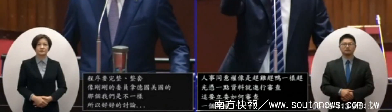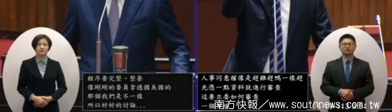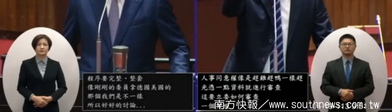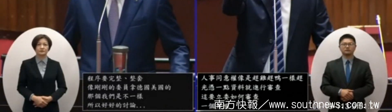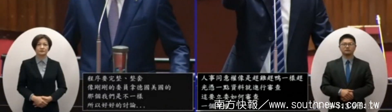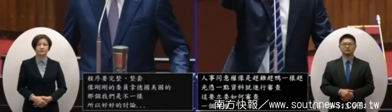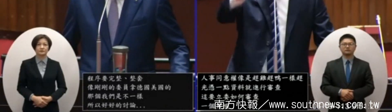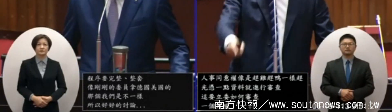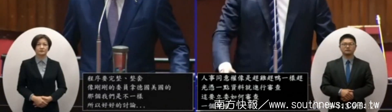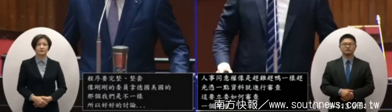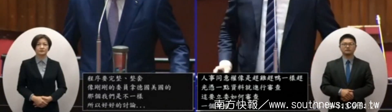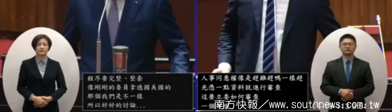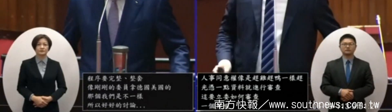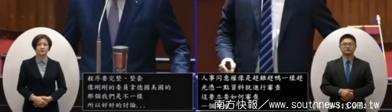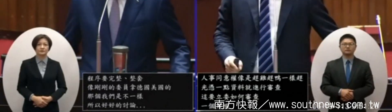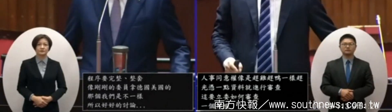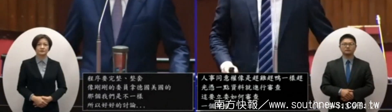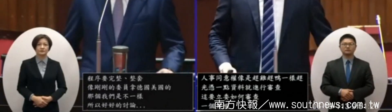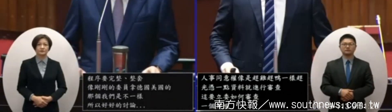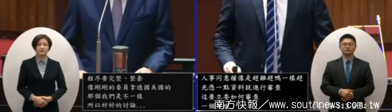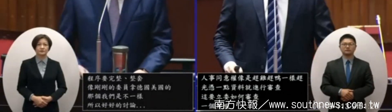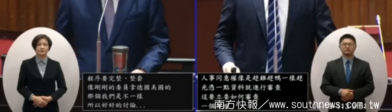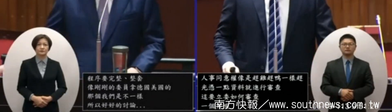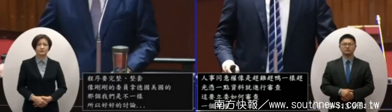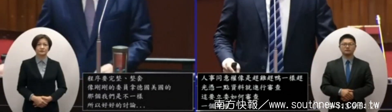深感不辭謝謝